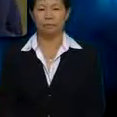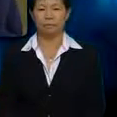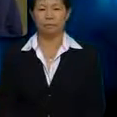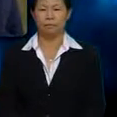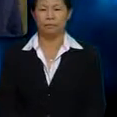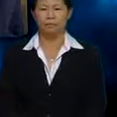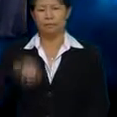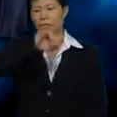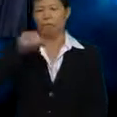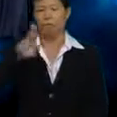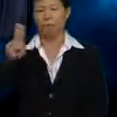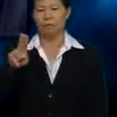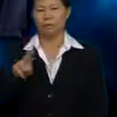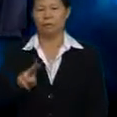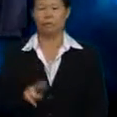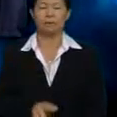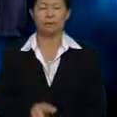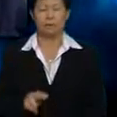Jula sanggakan Bukan-bukan